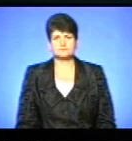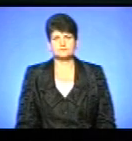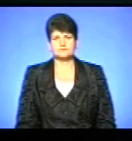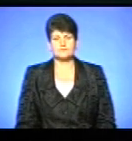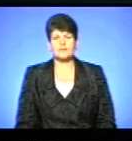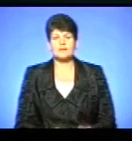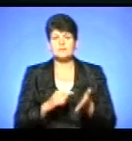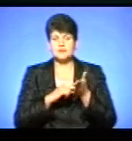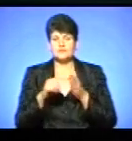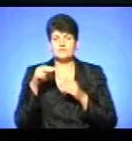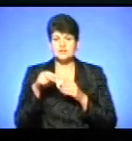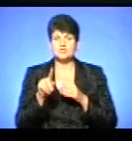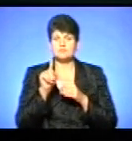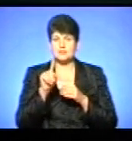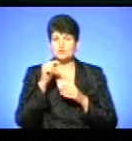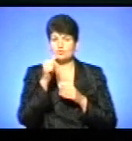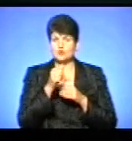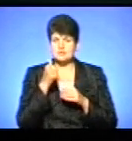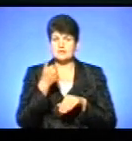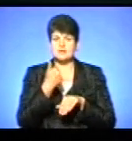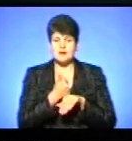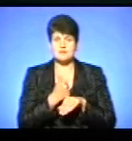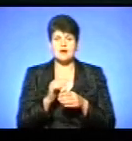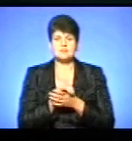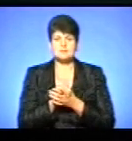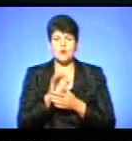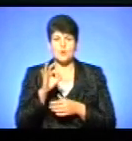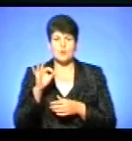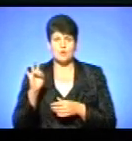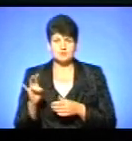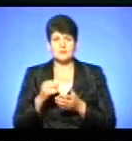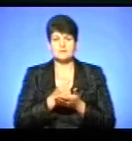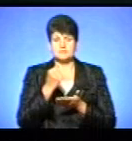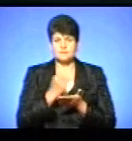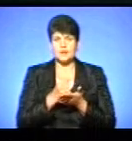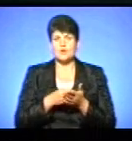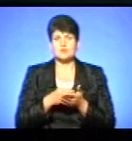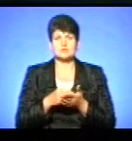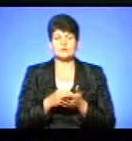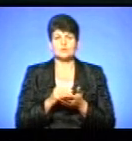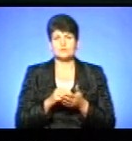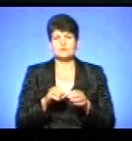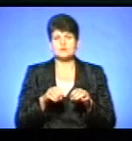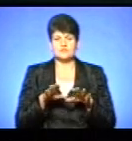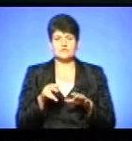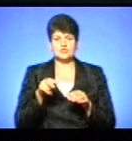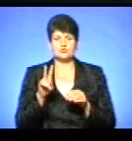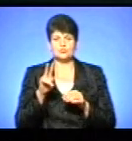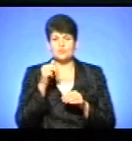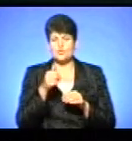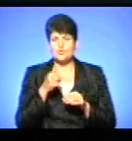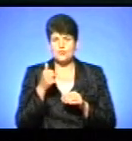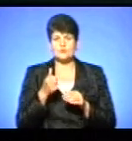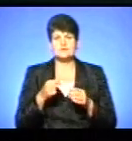Зазначу, у 2001 році Генеральна асамблея ООН ухвалила постанову, за якою з 2002 року святкування